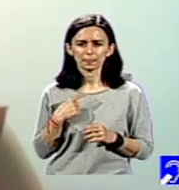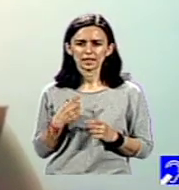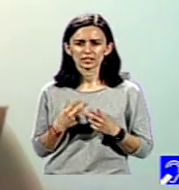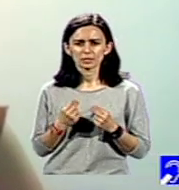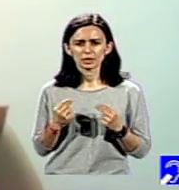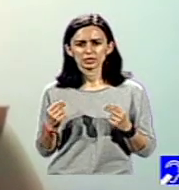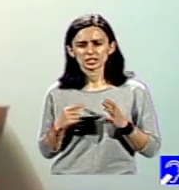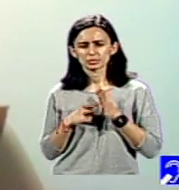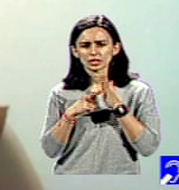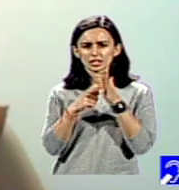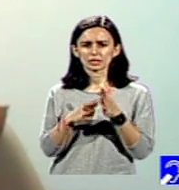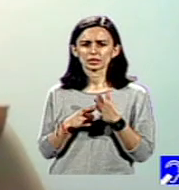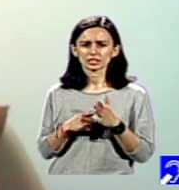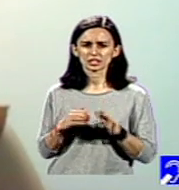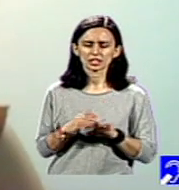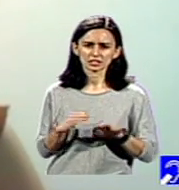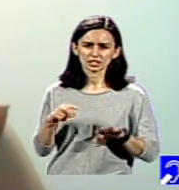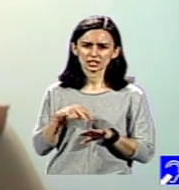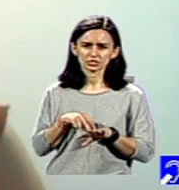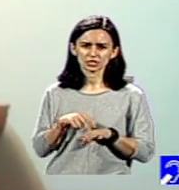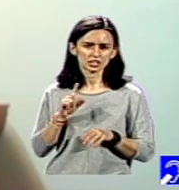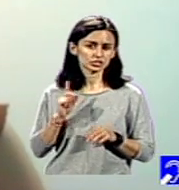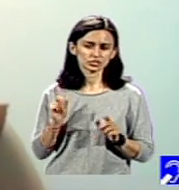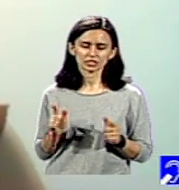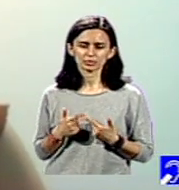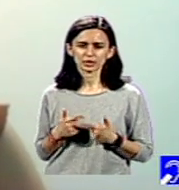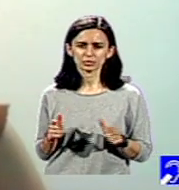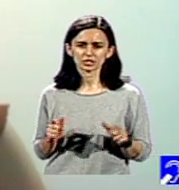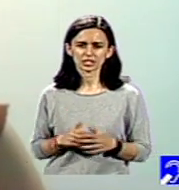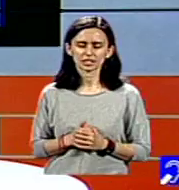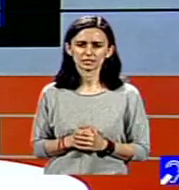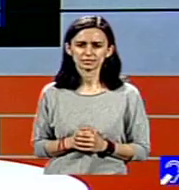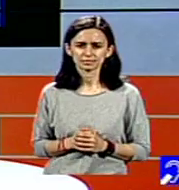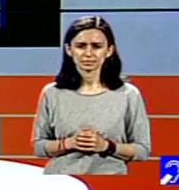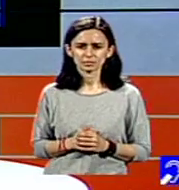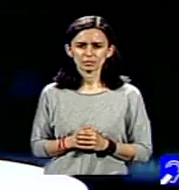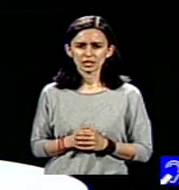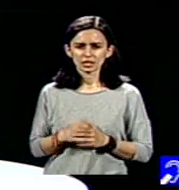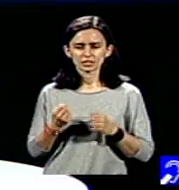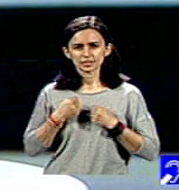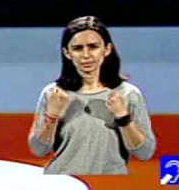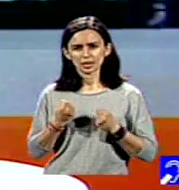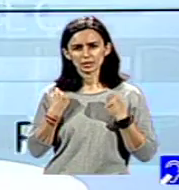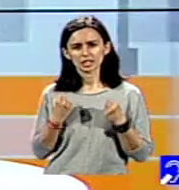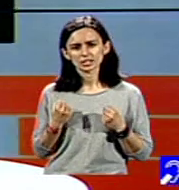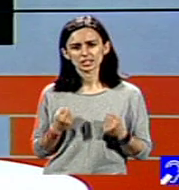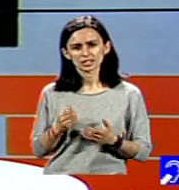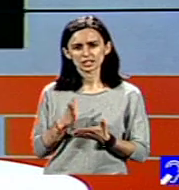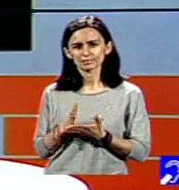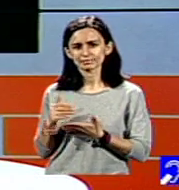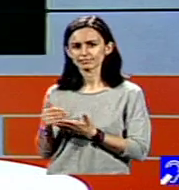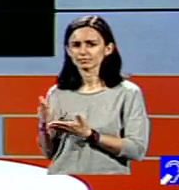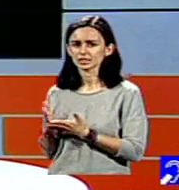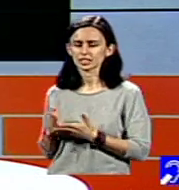despre reprezentația de scenă, nu atât despre muzică. Dar ce practică segregaționistă totuși, nu?